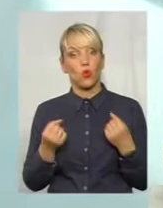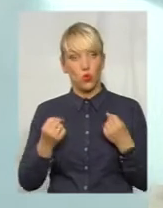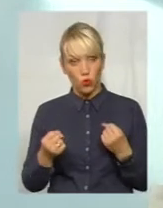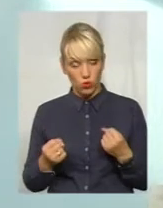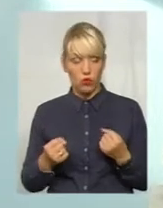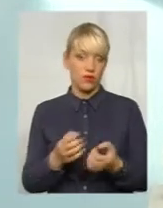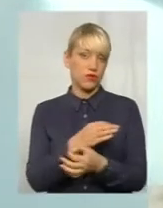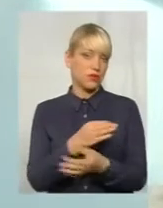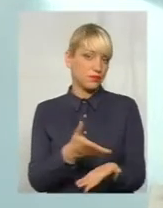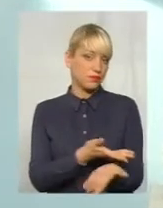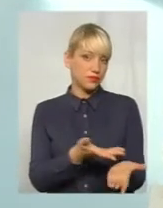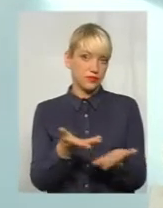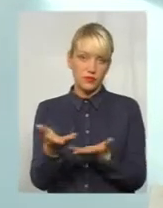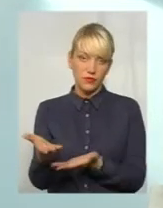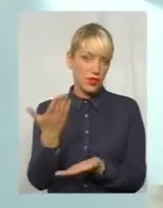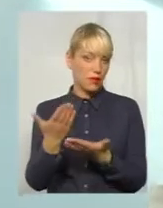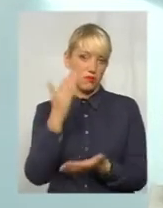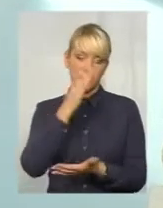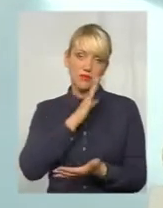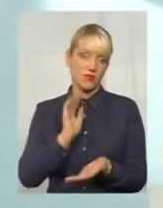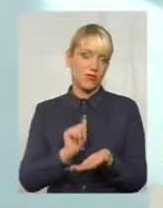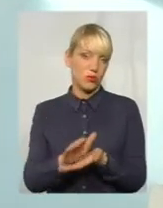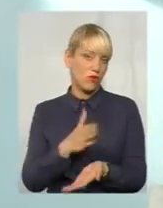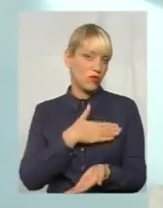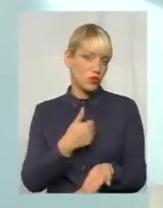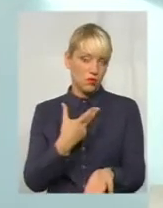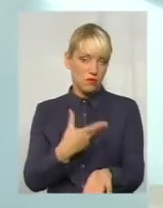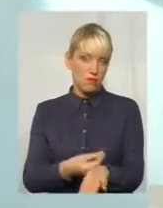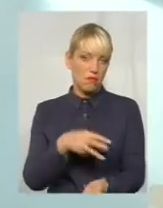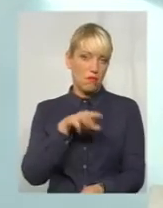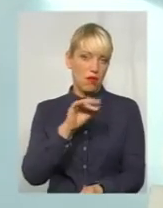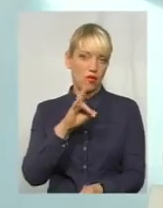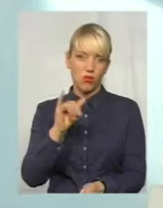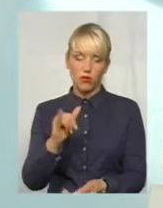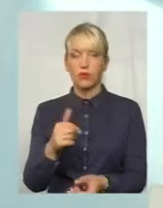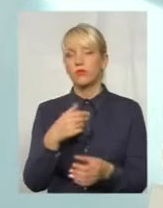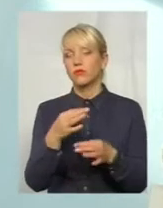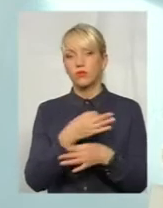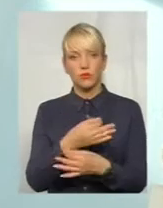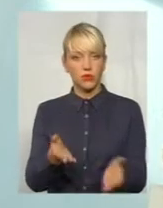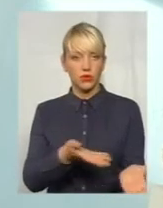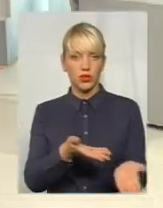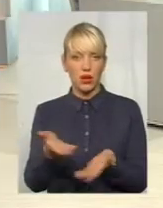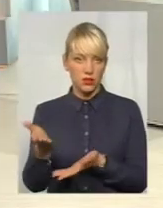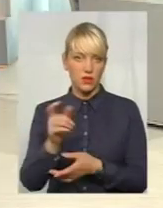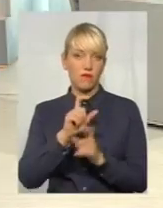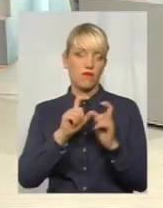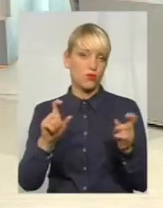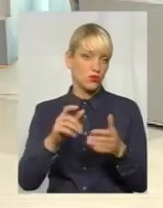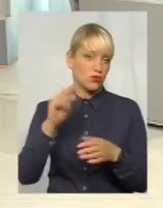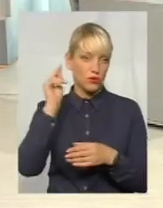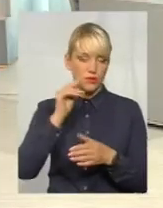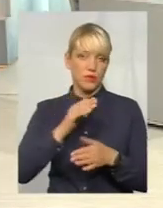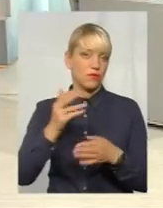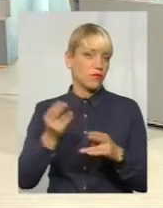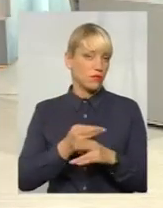за відмови батьків, наприклад, або за неможливості з якоїсь причини, ми можемо пустити дитину без туберкуліної діагностики.